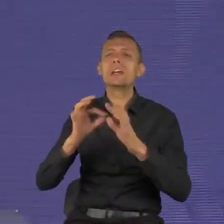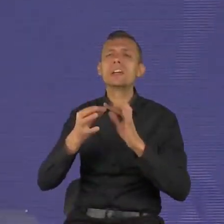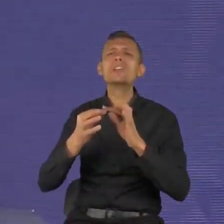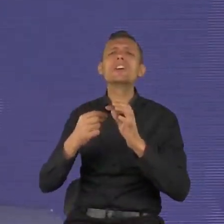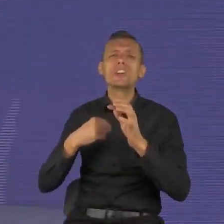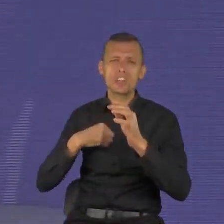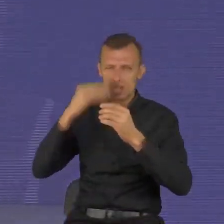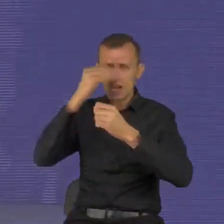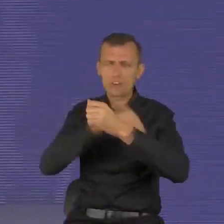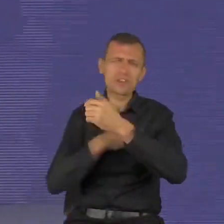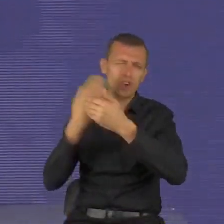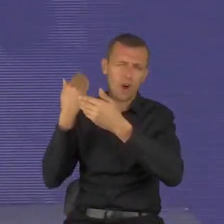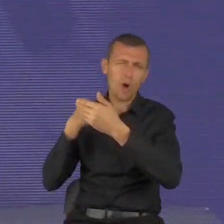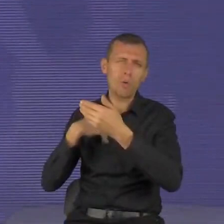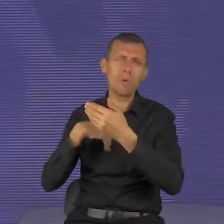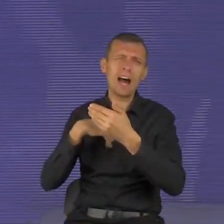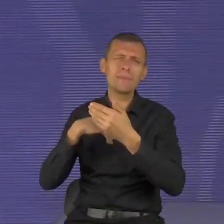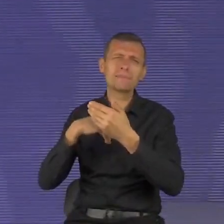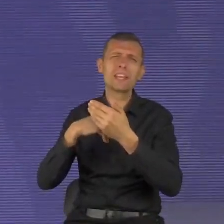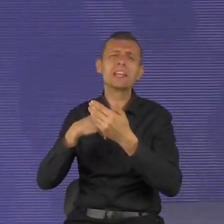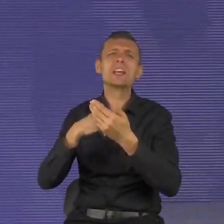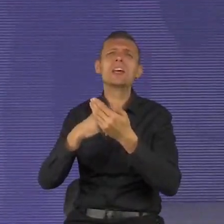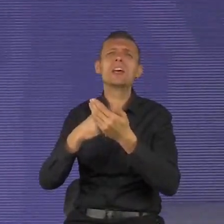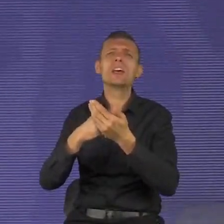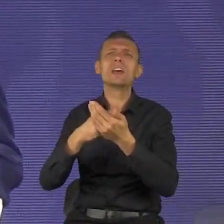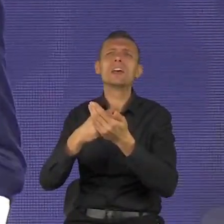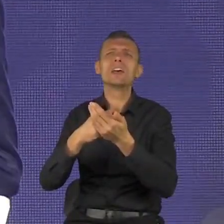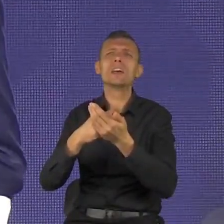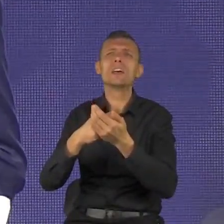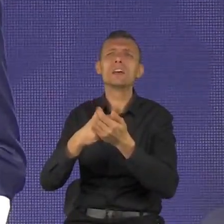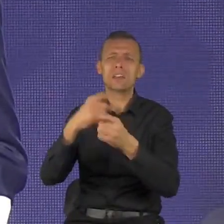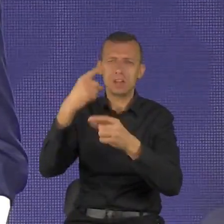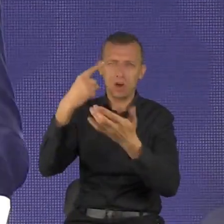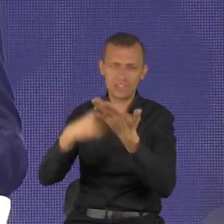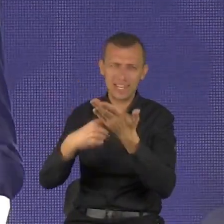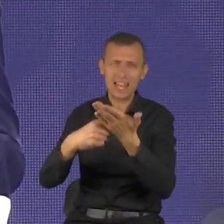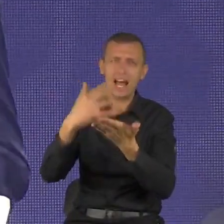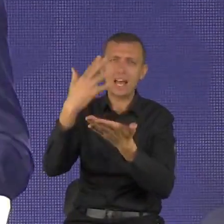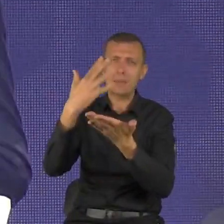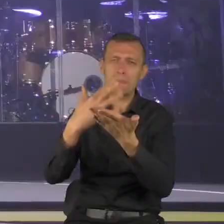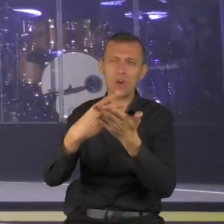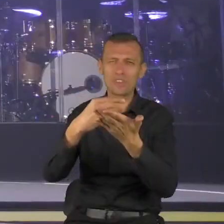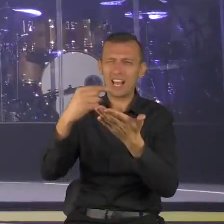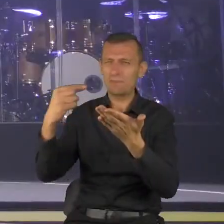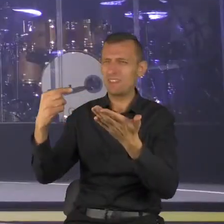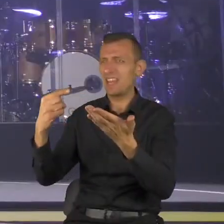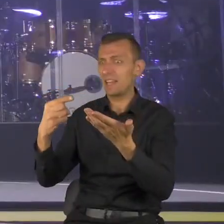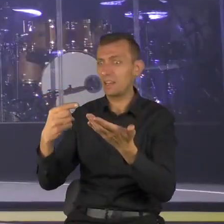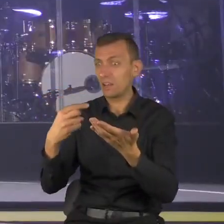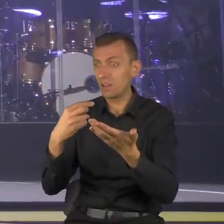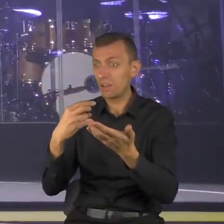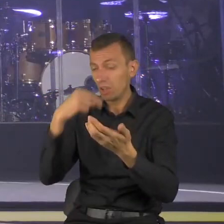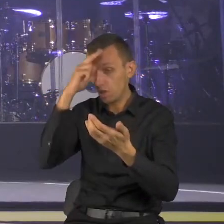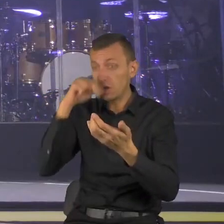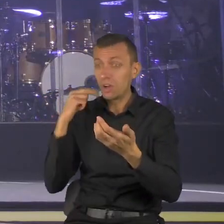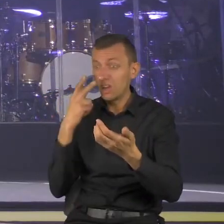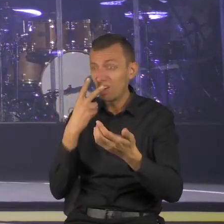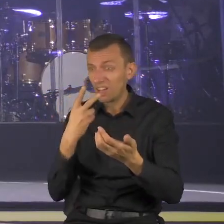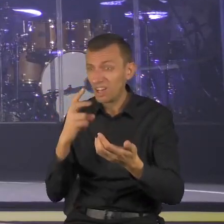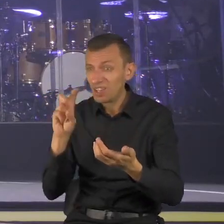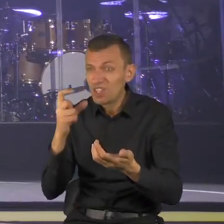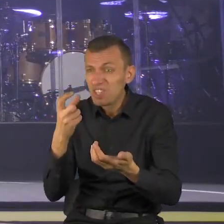piątka mniej? Zawsze będzie coś niewłaściwego. Wiecie dlaczego? Bo my żyjemy na rozbitej planecie.